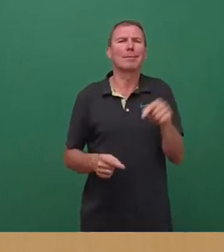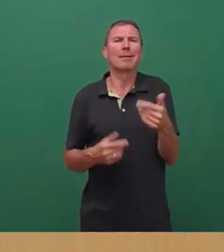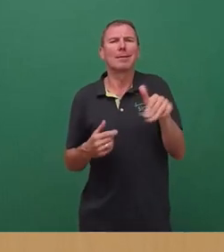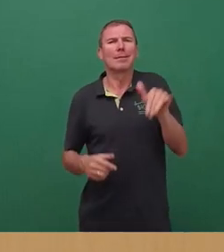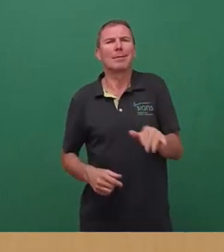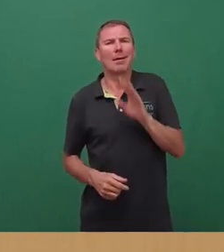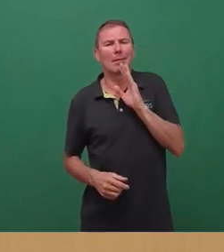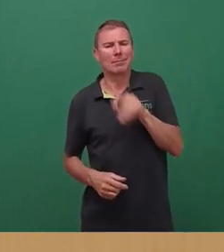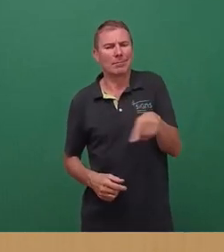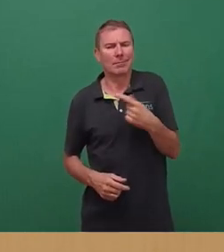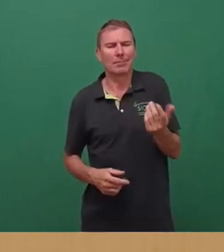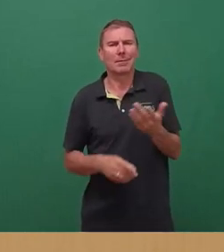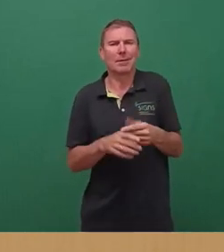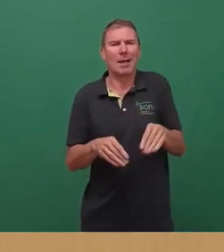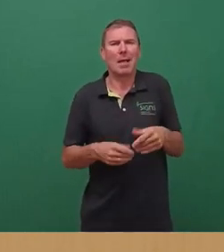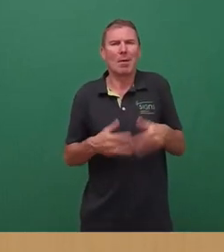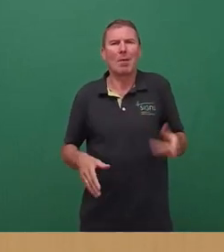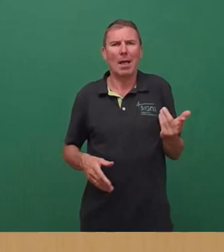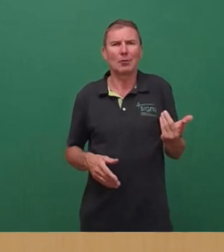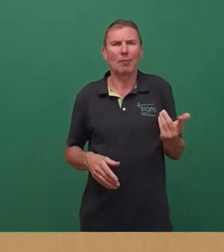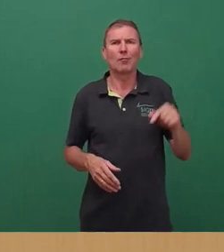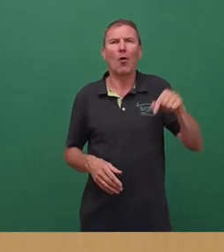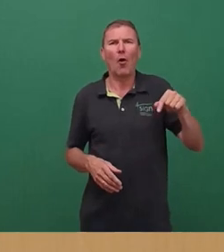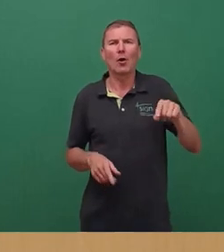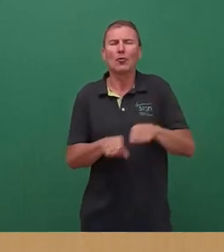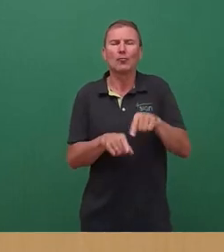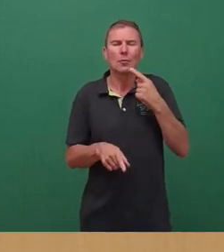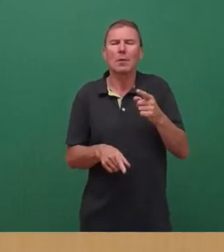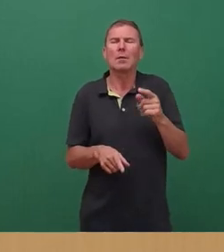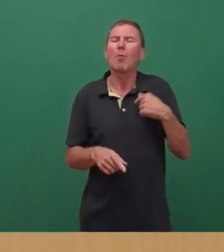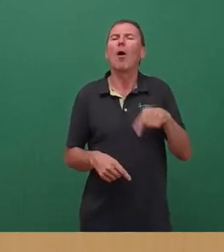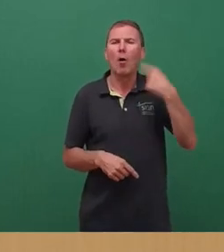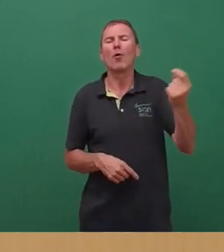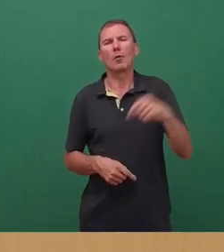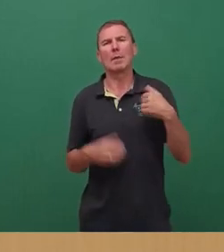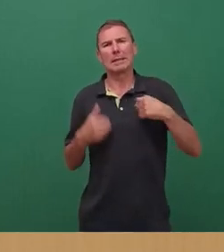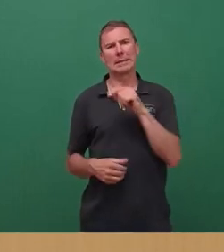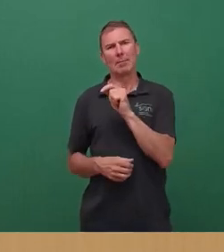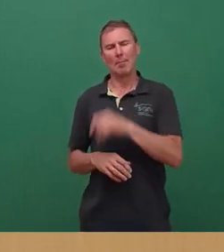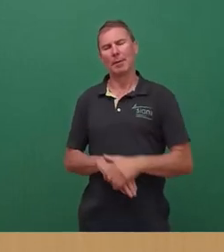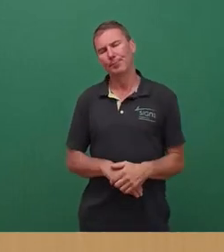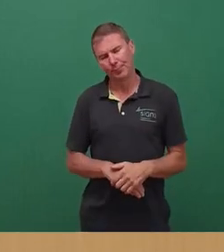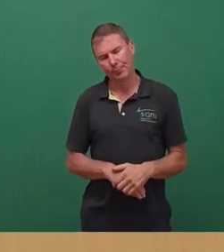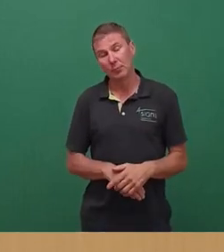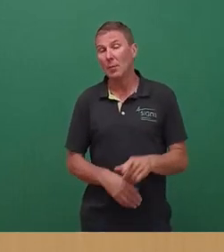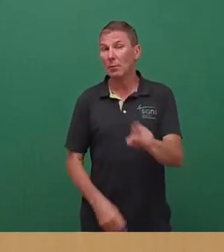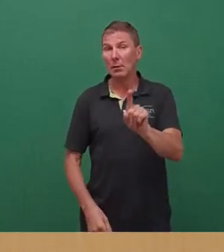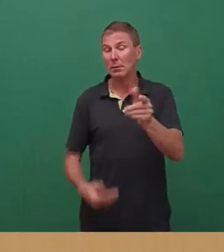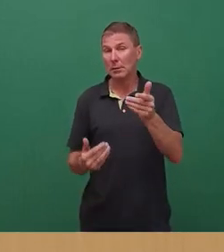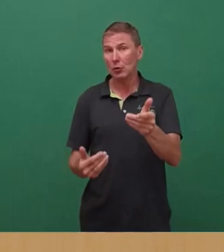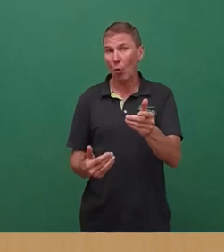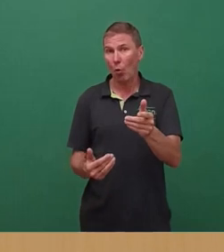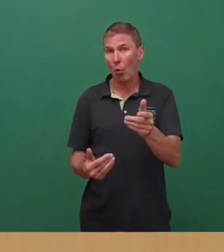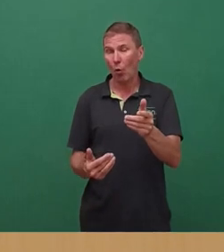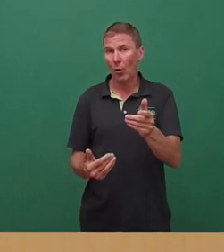seine Teilnahmebereitschaft bereits zugesagt. Es ist auch nicht so, wie hier